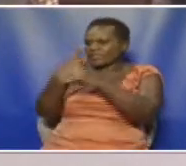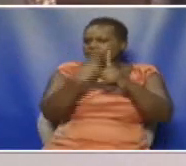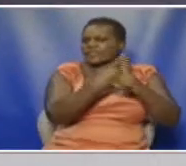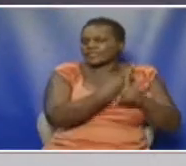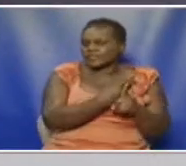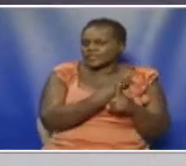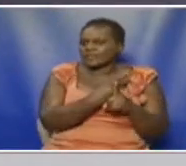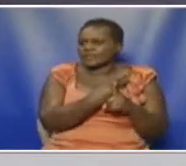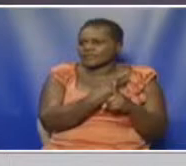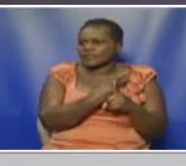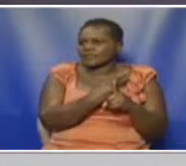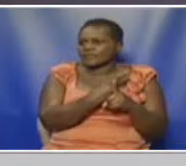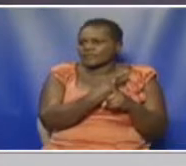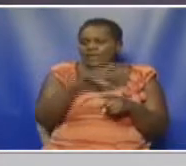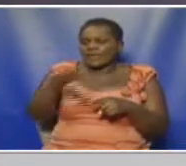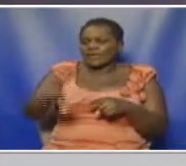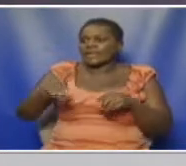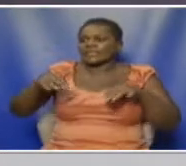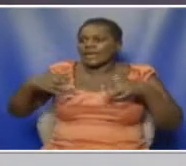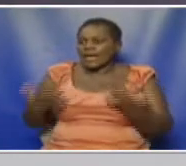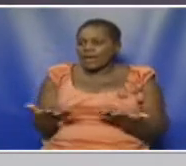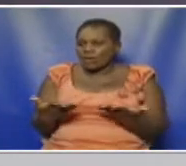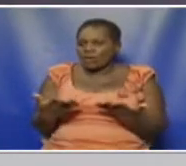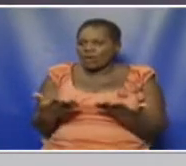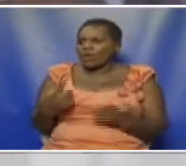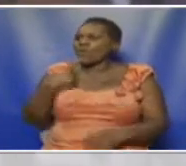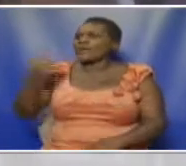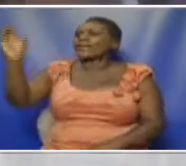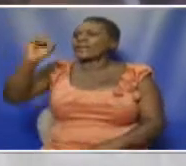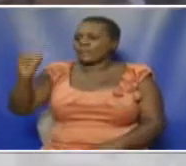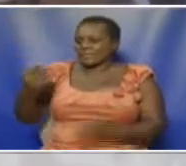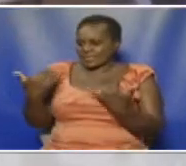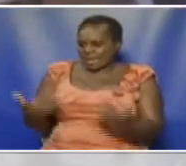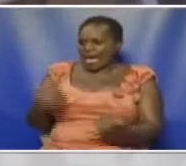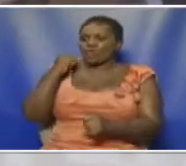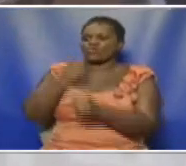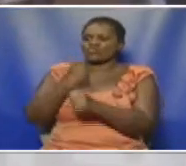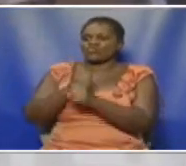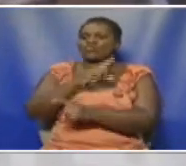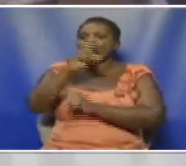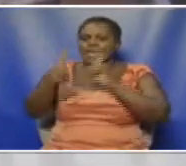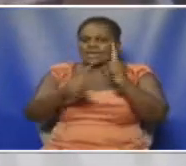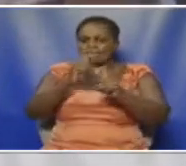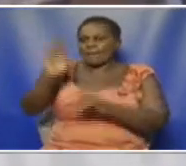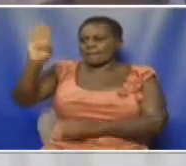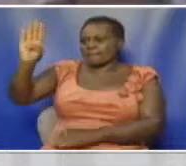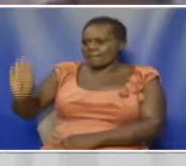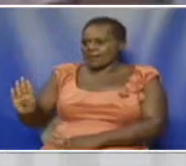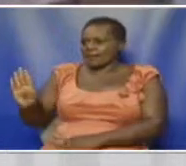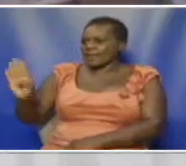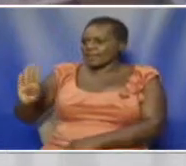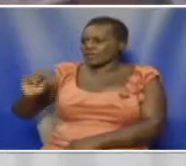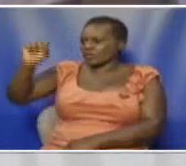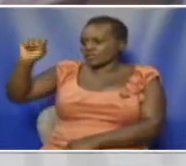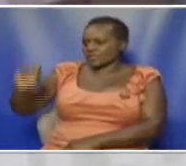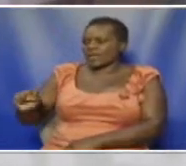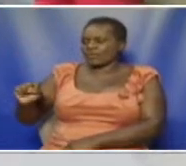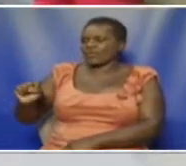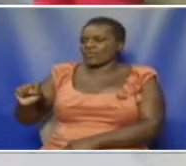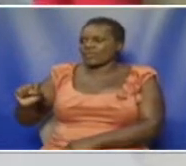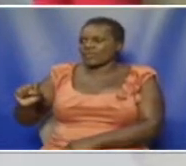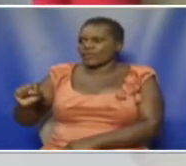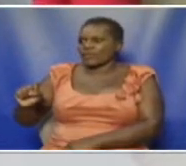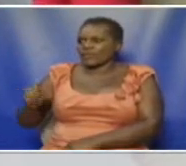na Sinoni Kupatikana kwao kumefikisha asilimia miamoja idadi ya watahini wa walio sajiliwa karika shulembili za Kasiela na